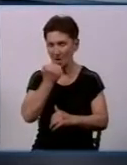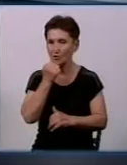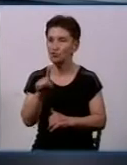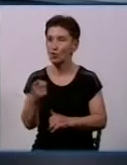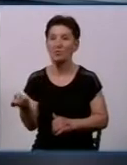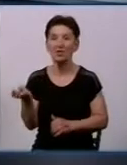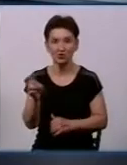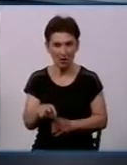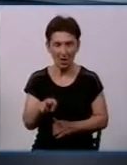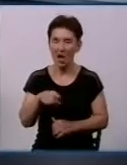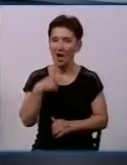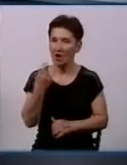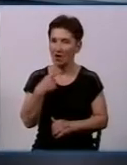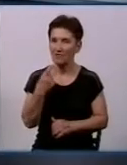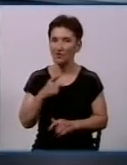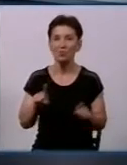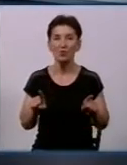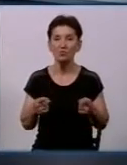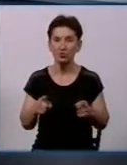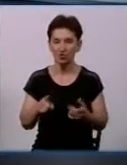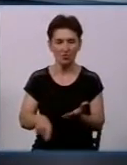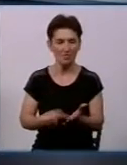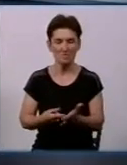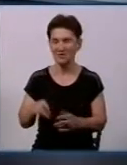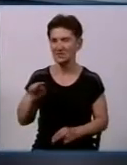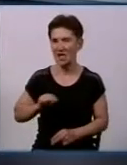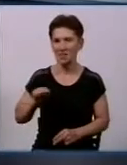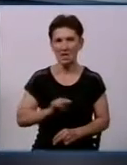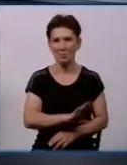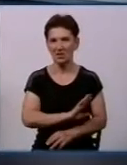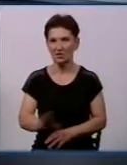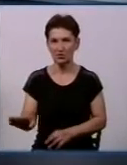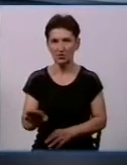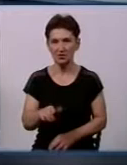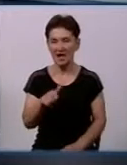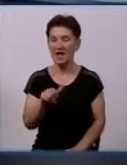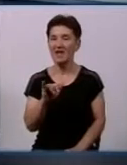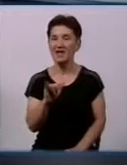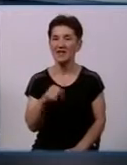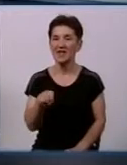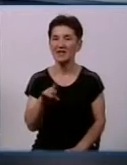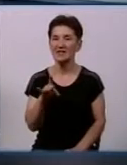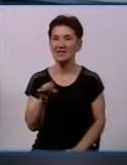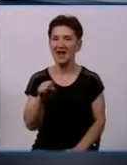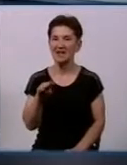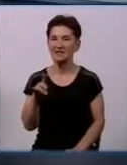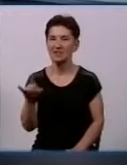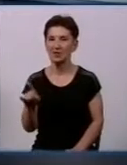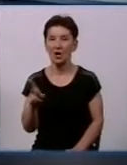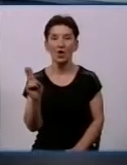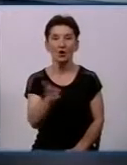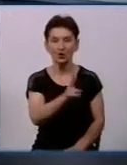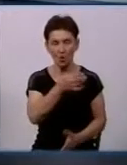Отже, ми говоримо про те, чому в місті не працюють гідранти. Ми дізнаємося, скільки таких гідрантів не працює, хто за це